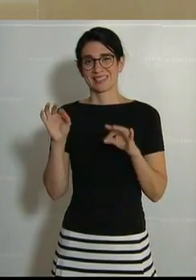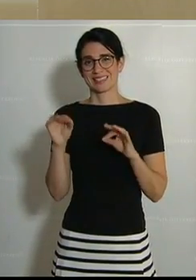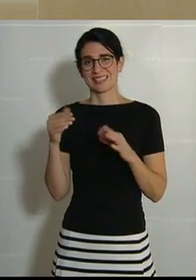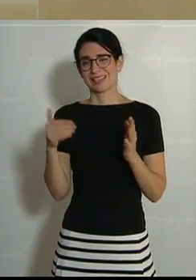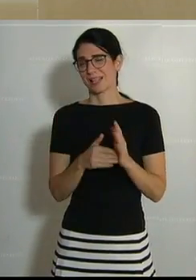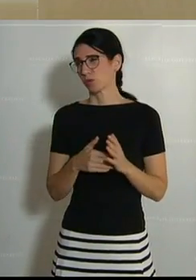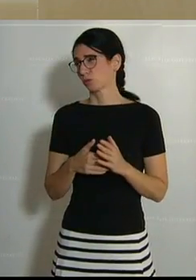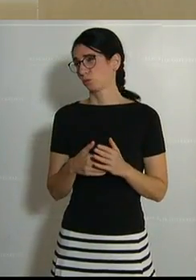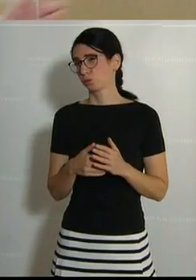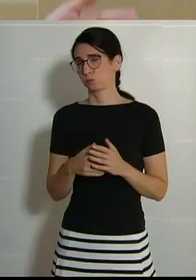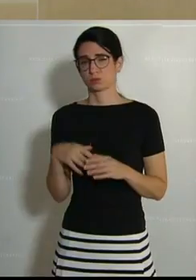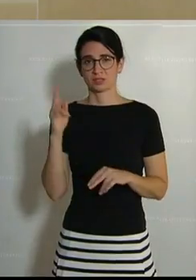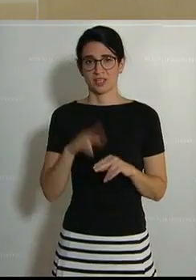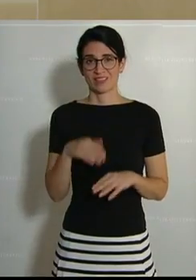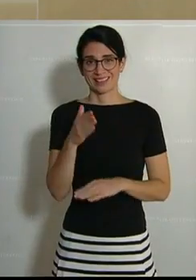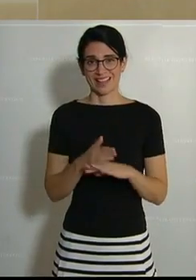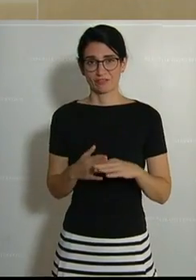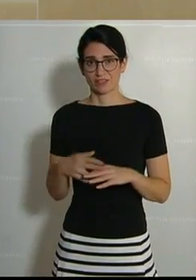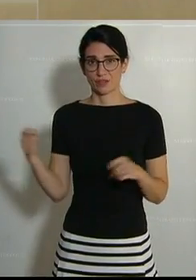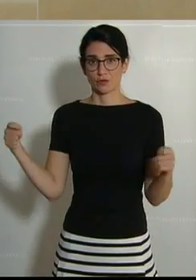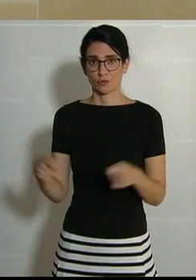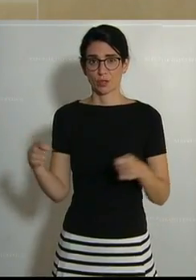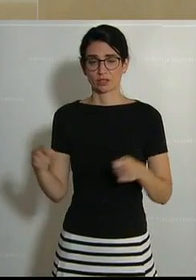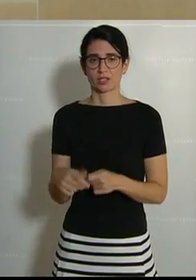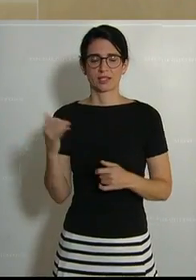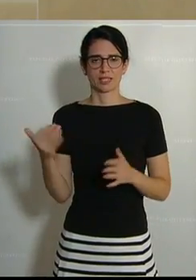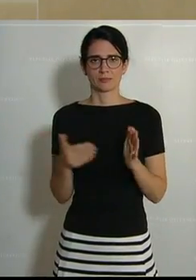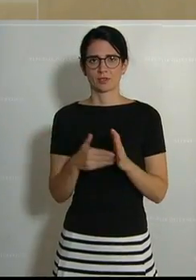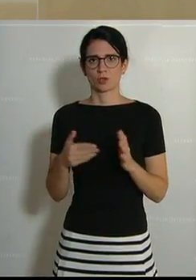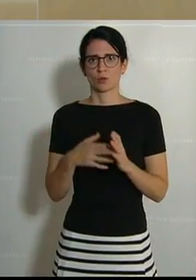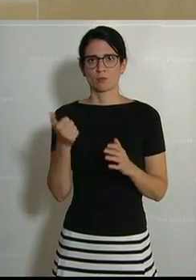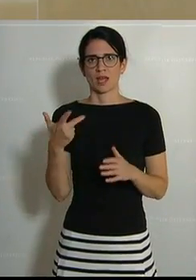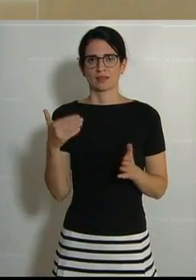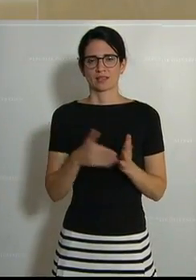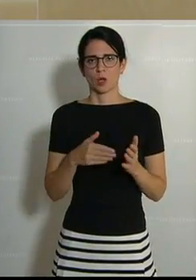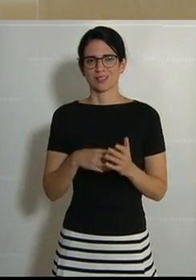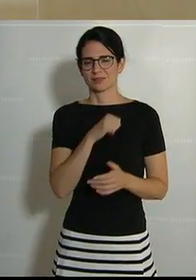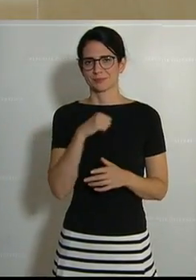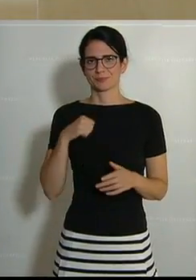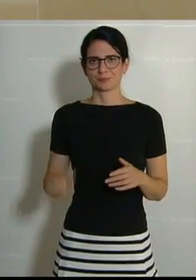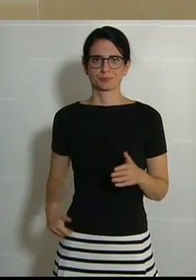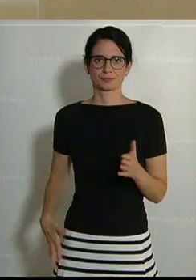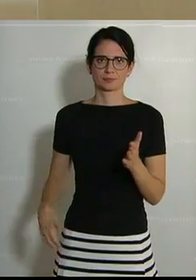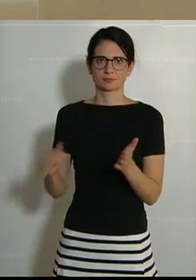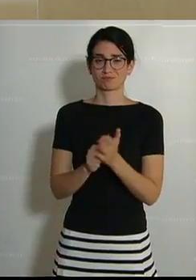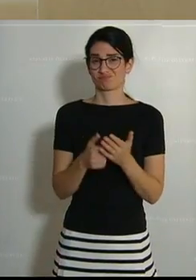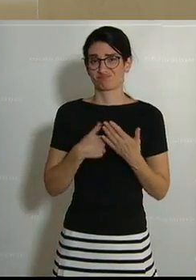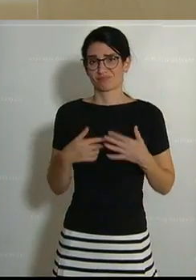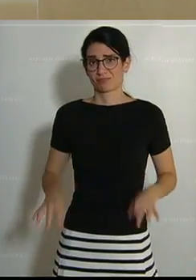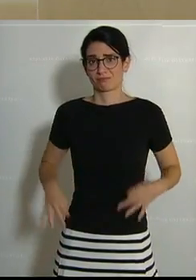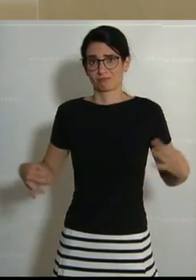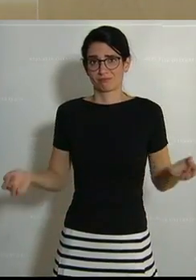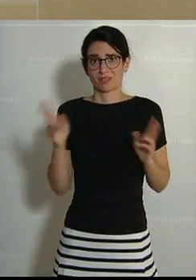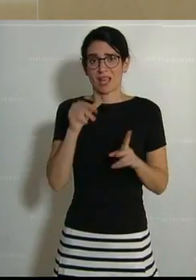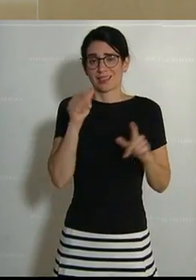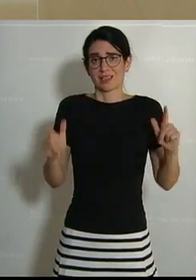.000 Euro. Selbst wenn wir da 50 Prozent fördern, sind wir dann auch bei mehreren Tausend Euros, die viele Haushalte ganz einfach nicht haben.